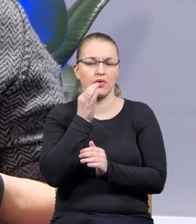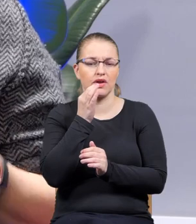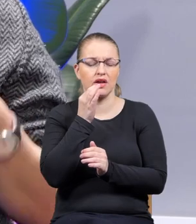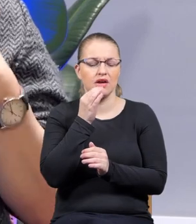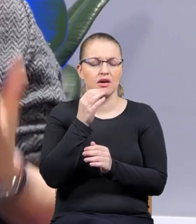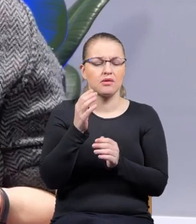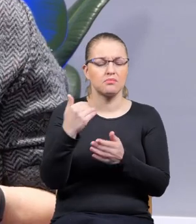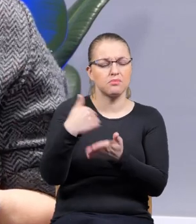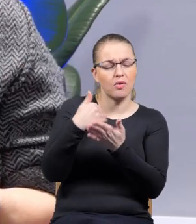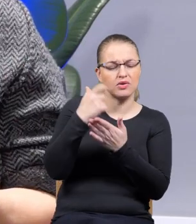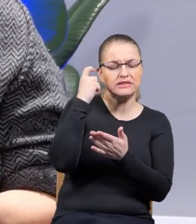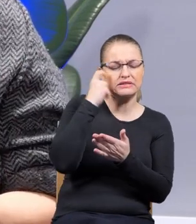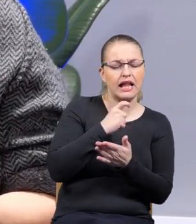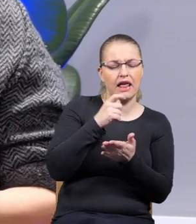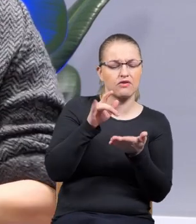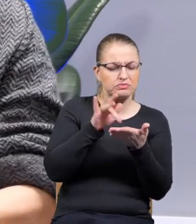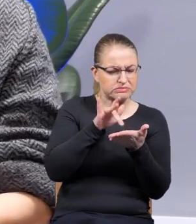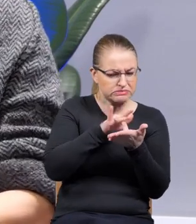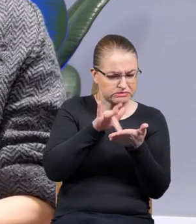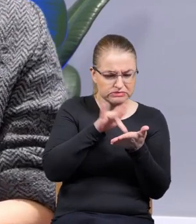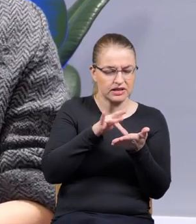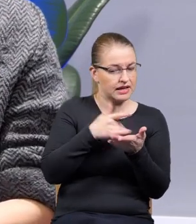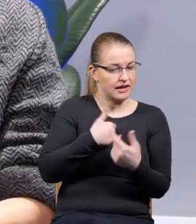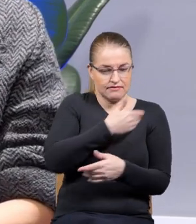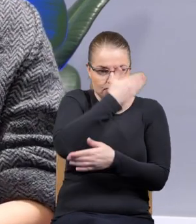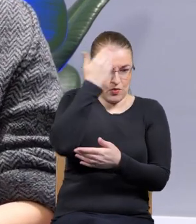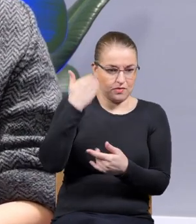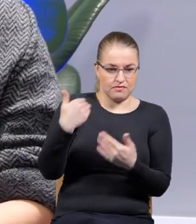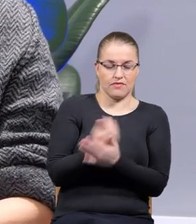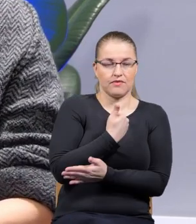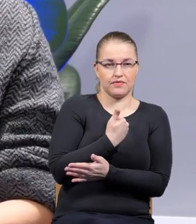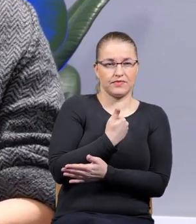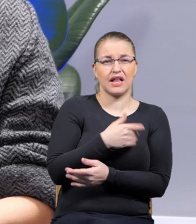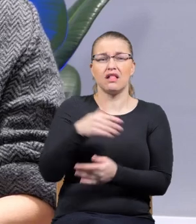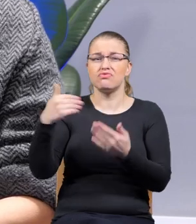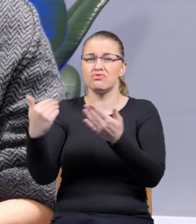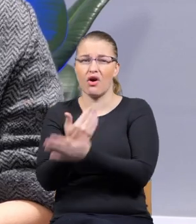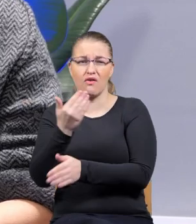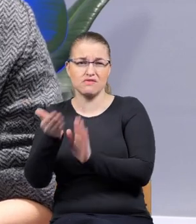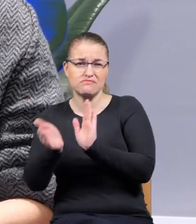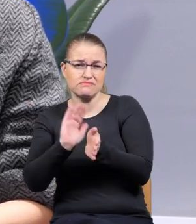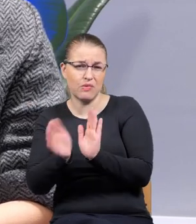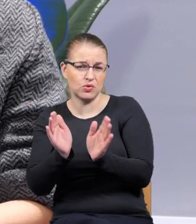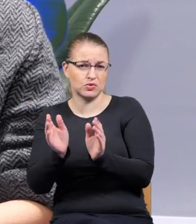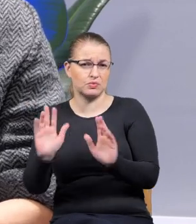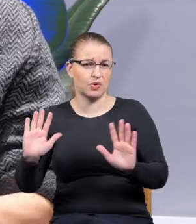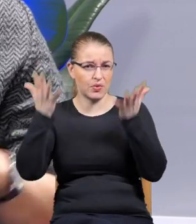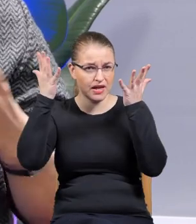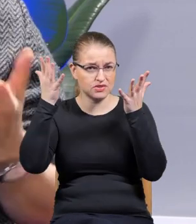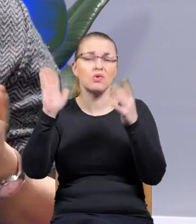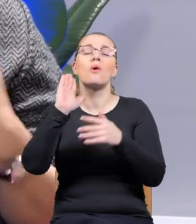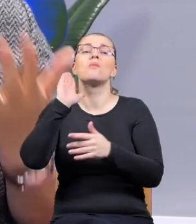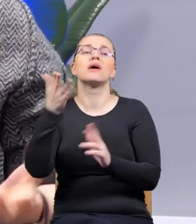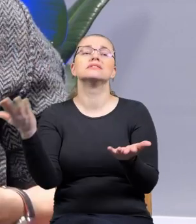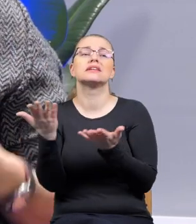wyłączył. Nie ogarniam tego wszystkiego. Myślę, że nowe formy protestu przyjdą z tego, z tej części świata medialnego,